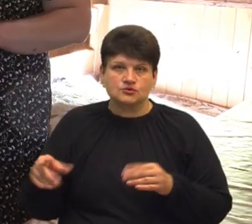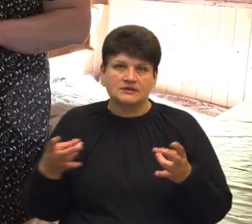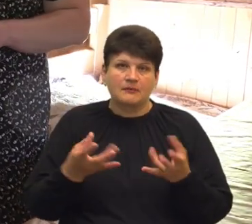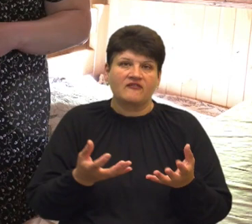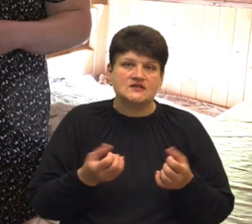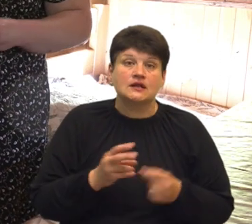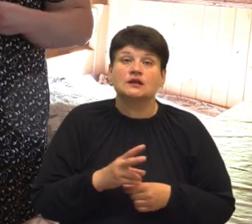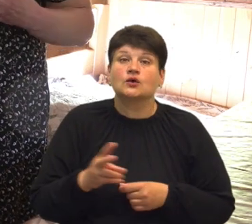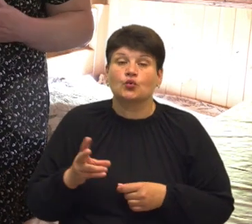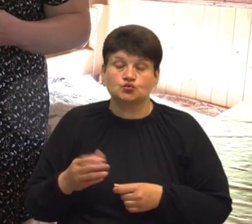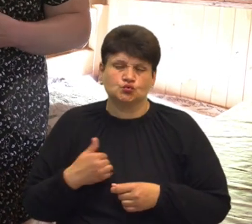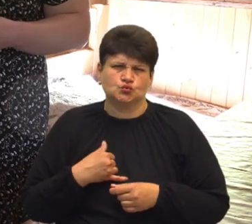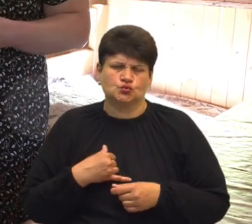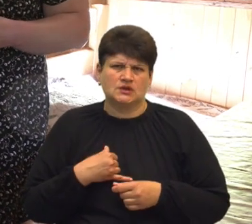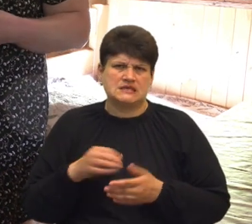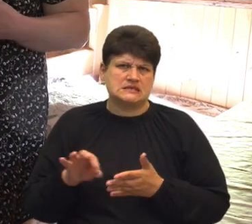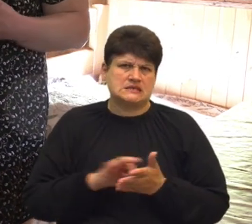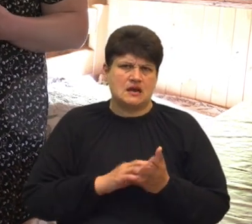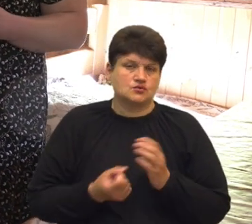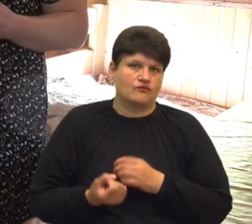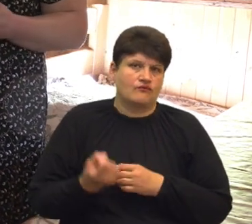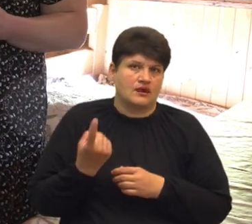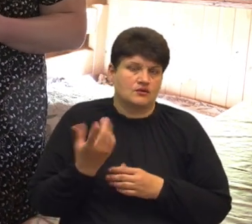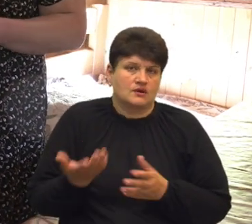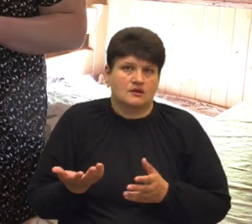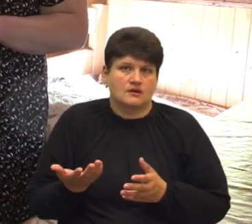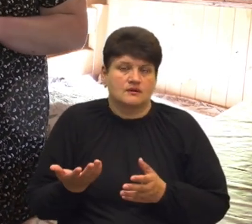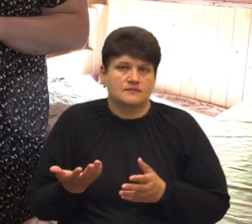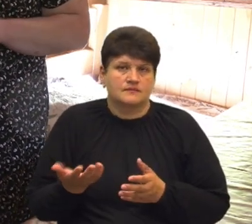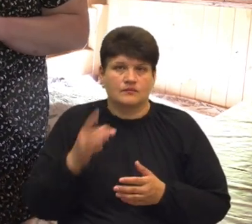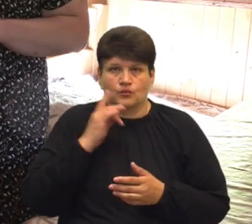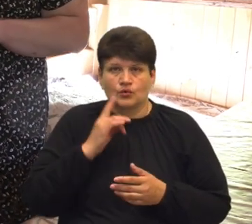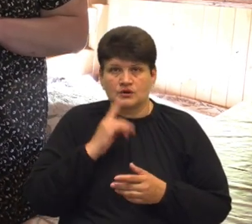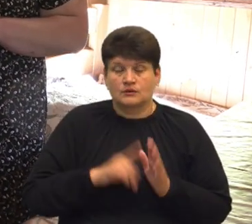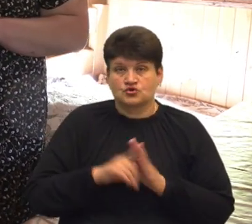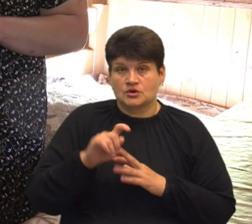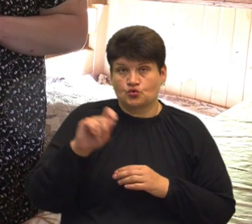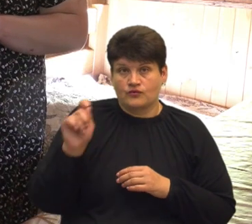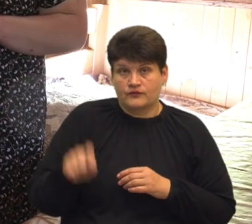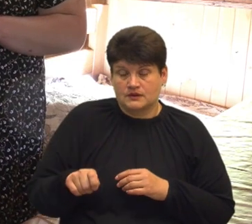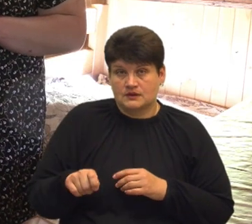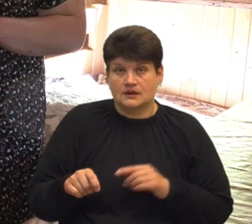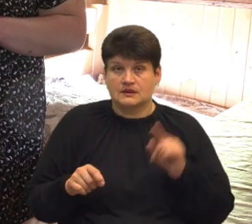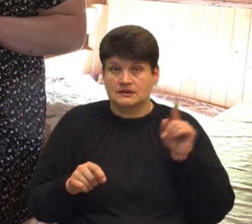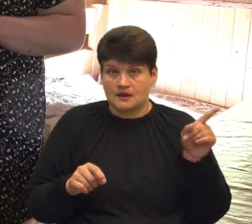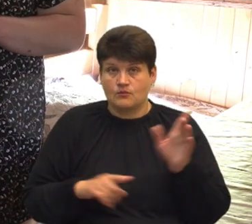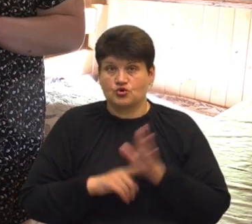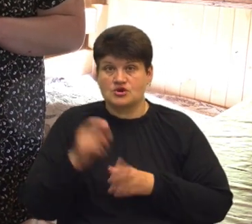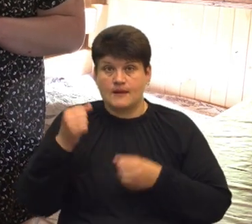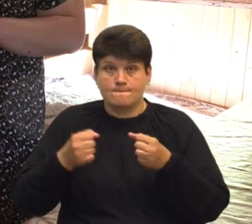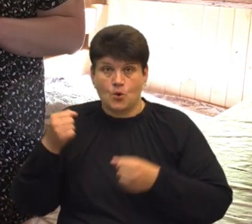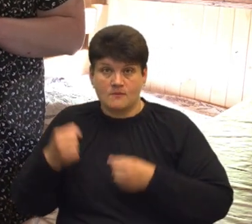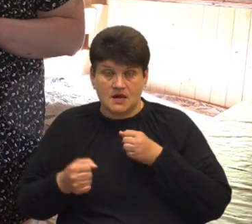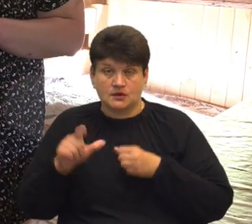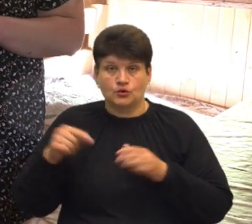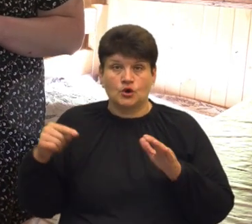вона так зразу виникла з початку війни. Там почали бомбити, люди почали